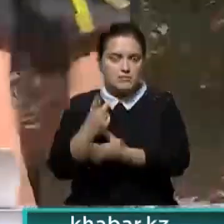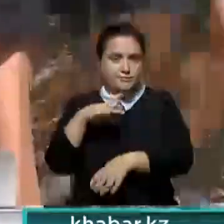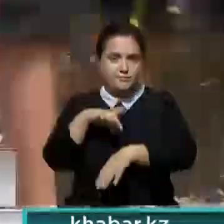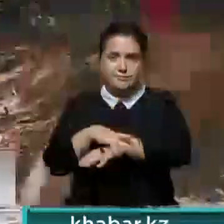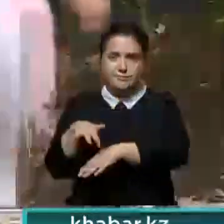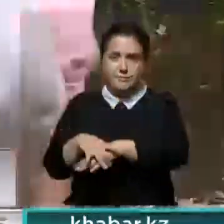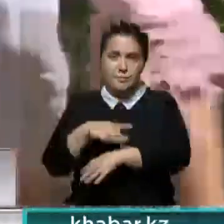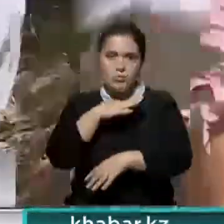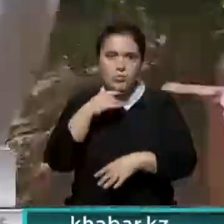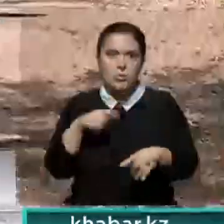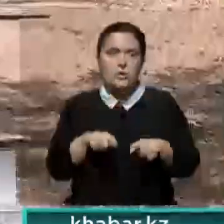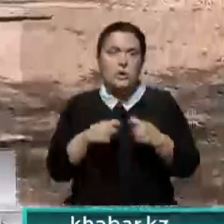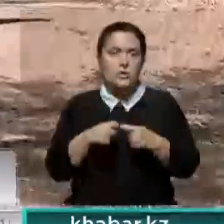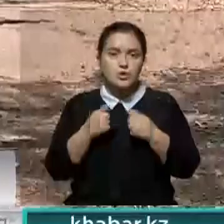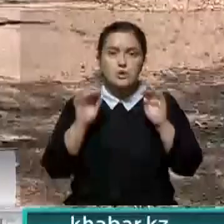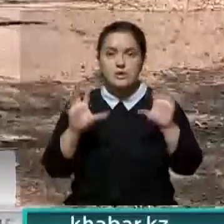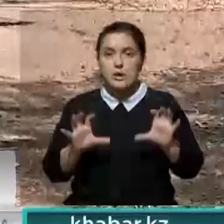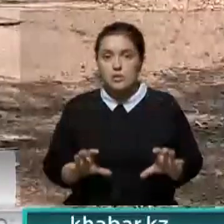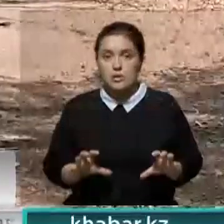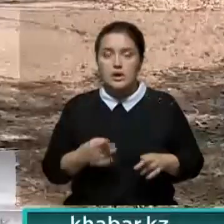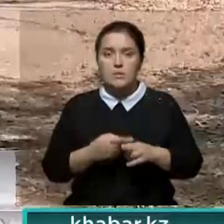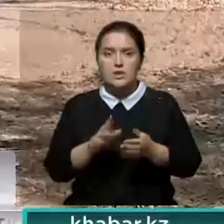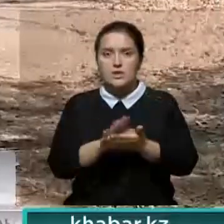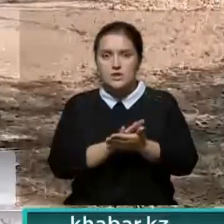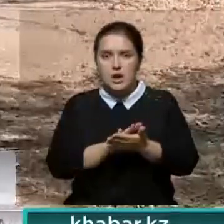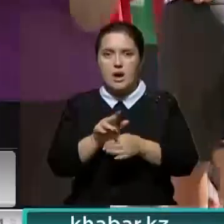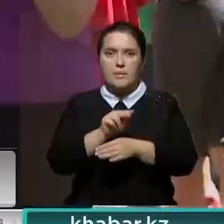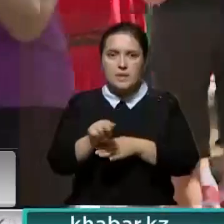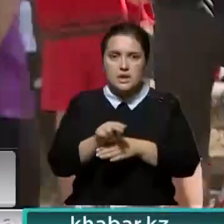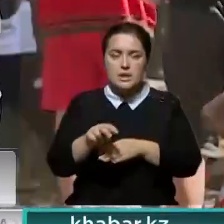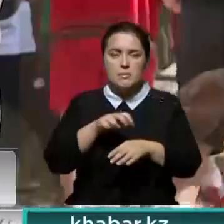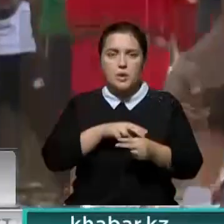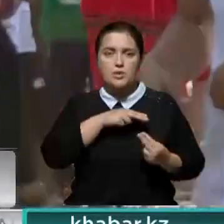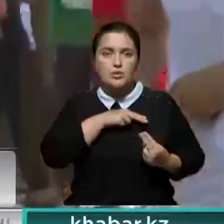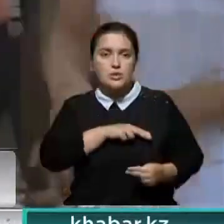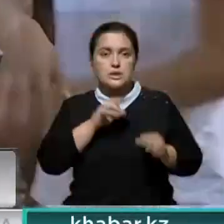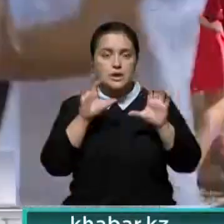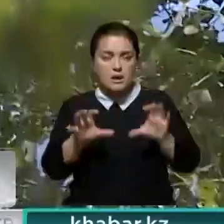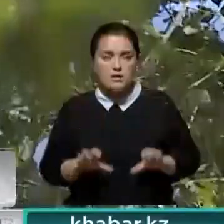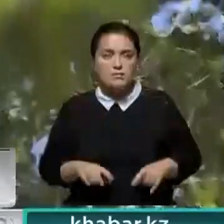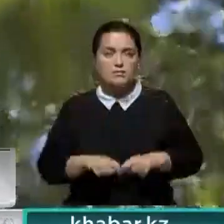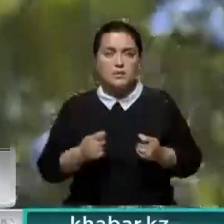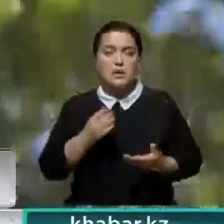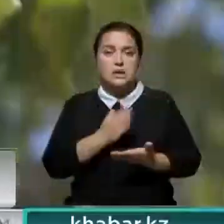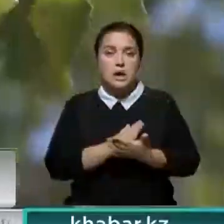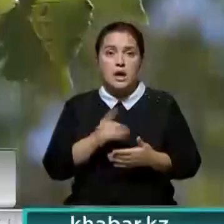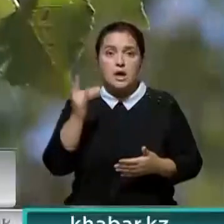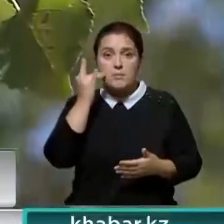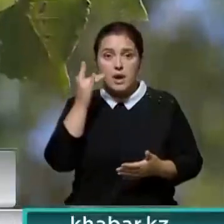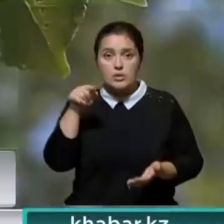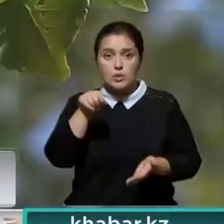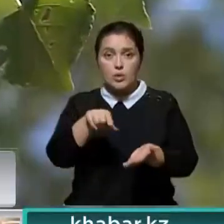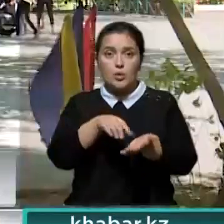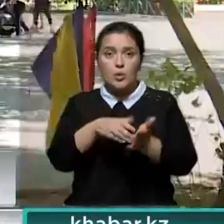Зафиксированы многочисленные нарушения закона санитарного, образовательного, медицинского, трудового законодательства. К примеру, в спальных